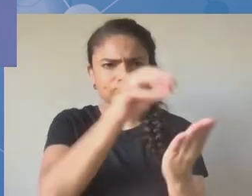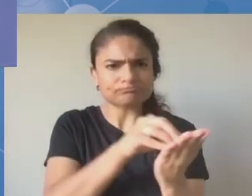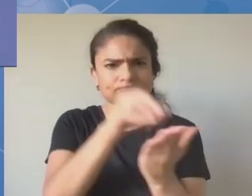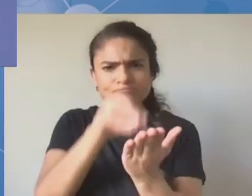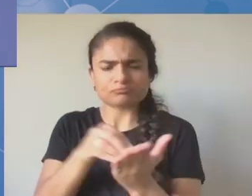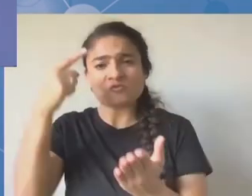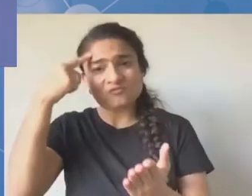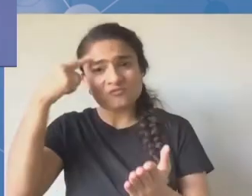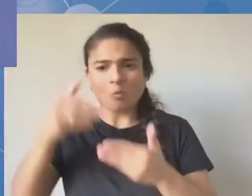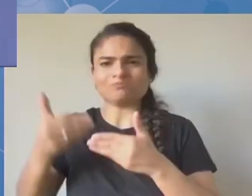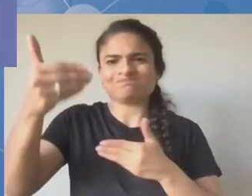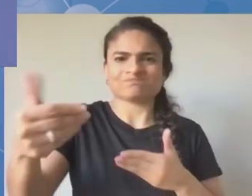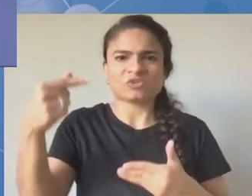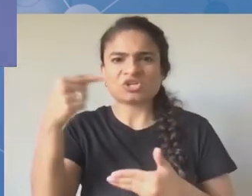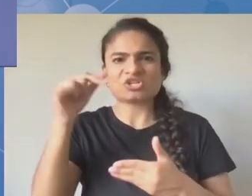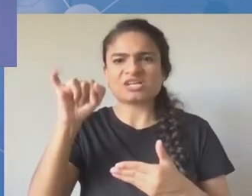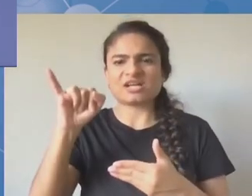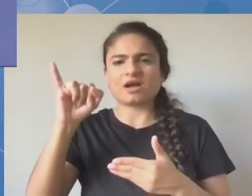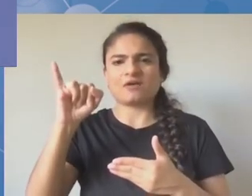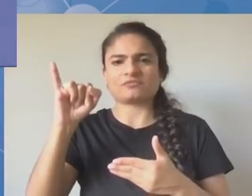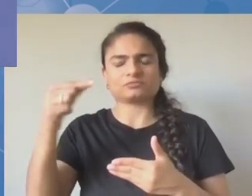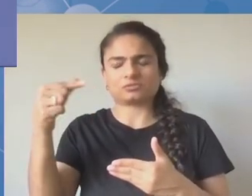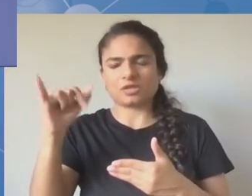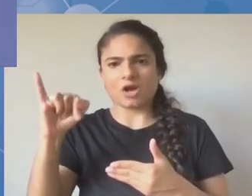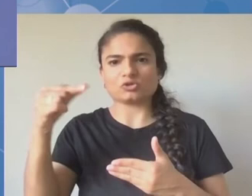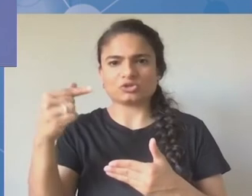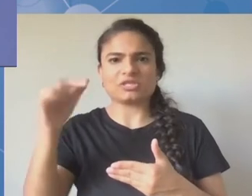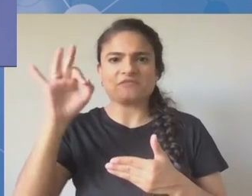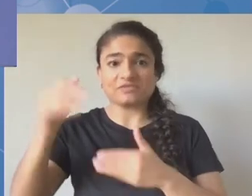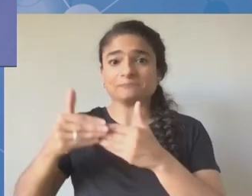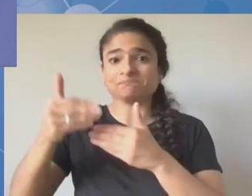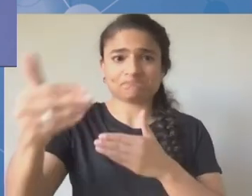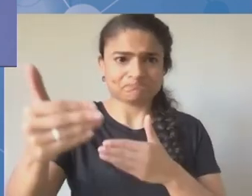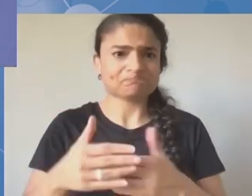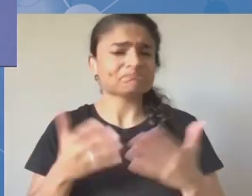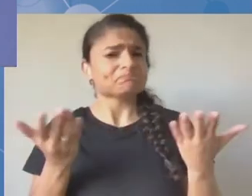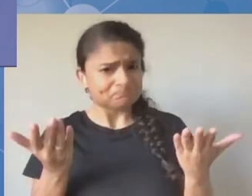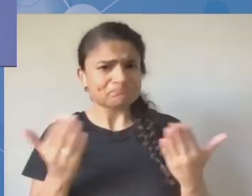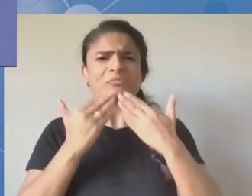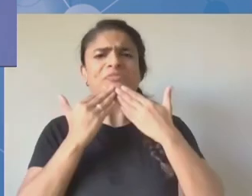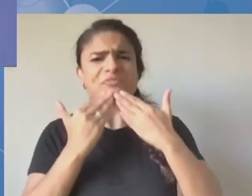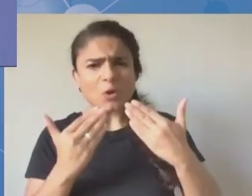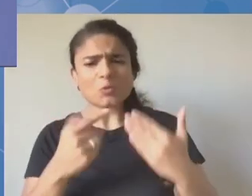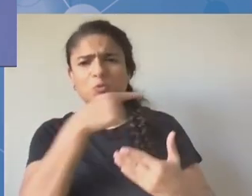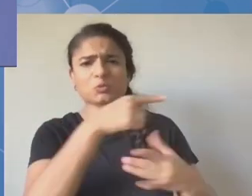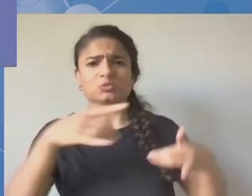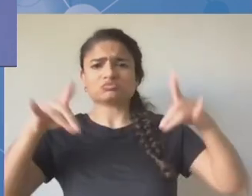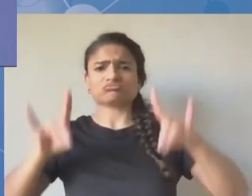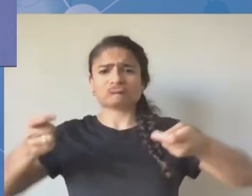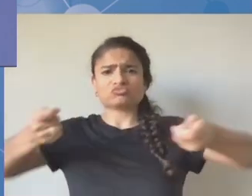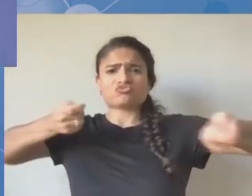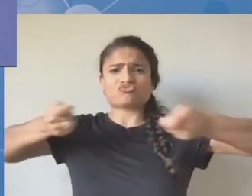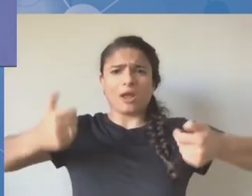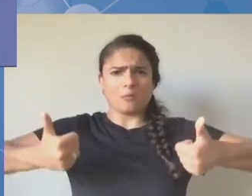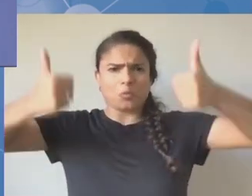IGF. Bardzo dziękuję mojemu poprzednikowi. Myślę, że